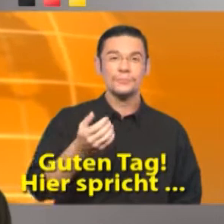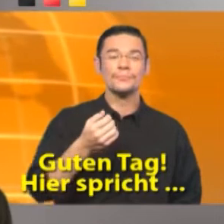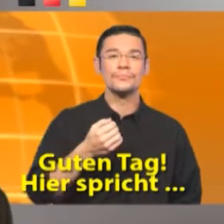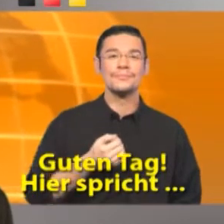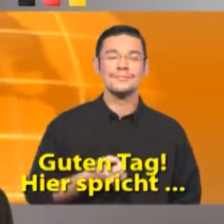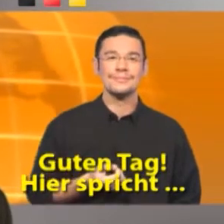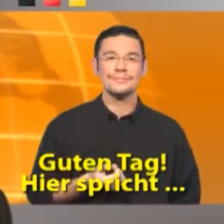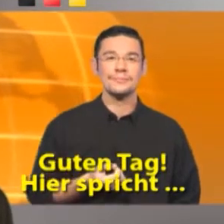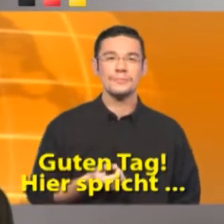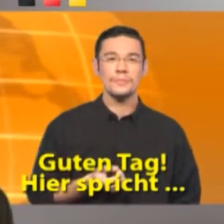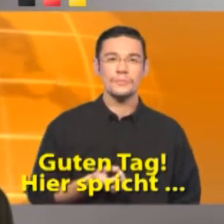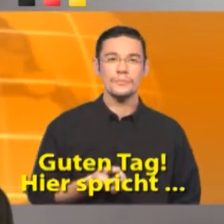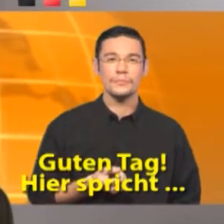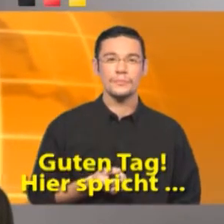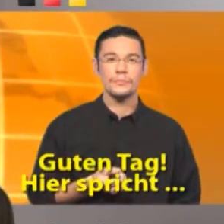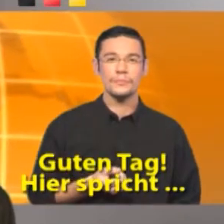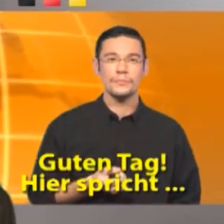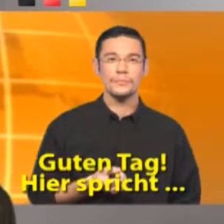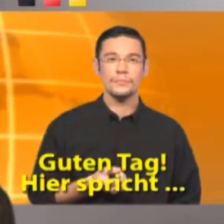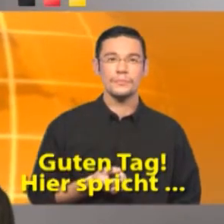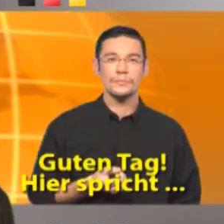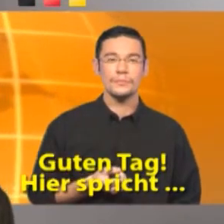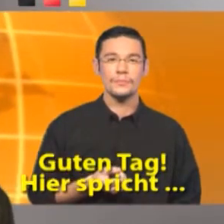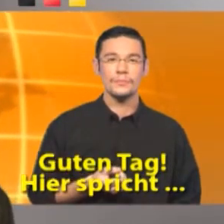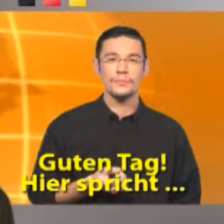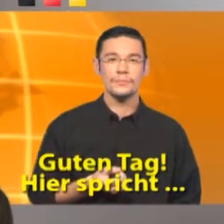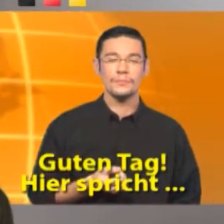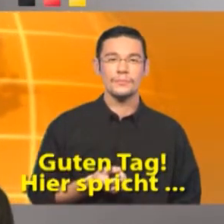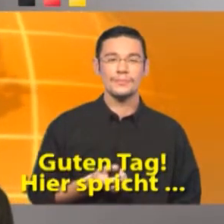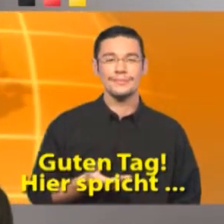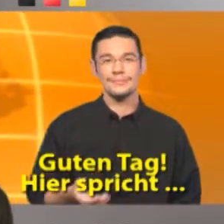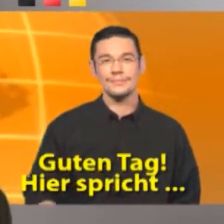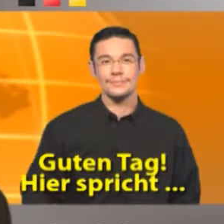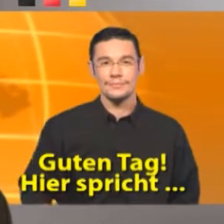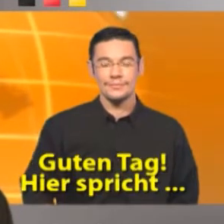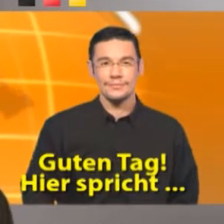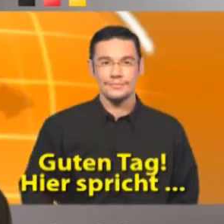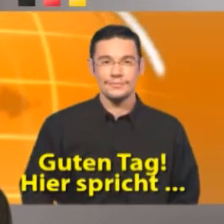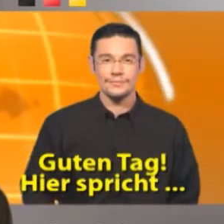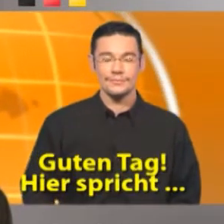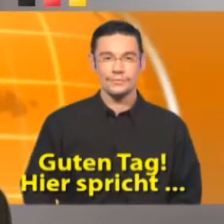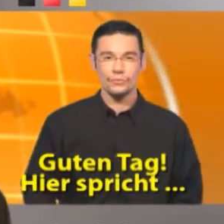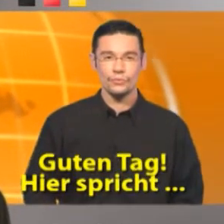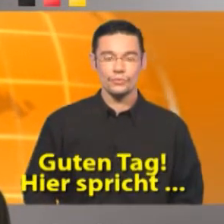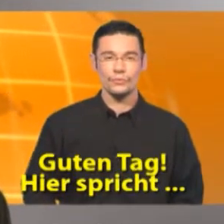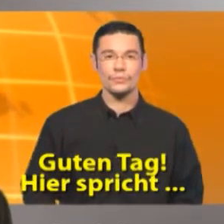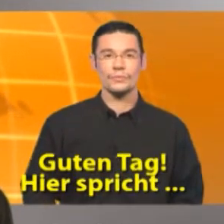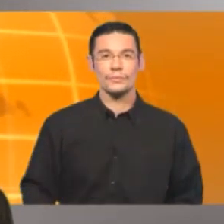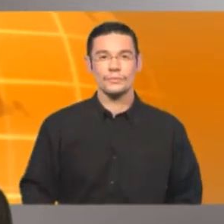Buenos días, habla Buenos días, habla